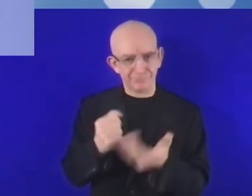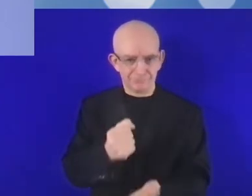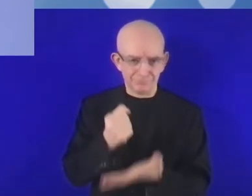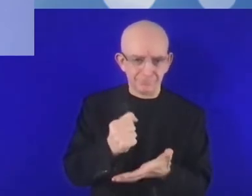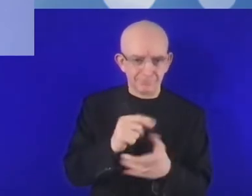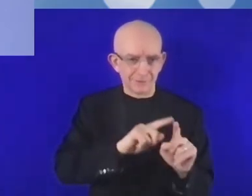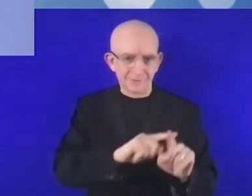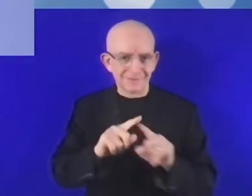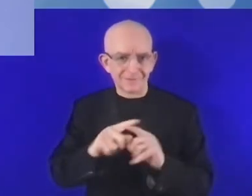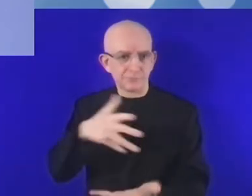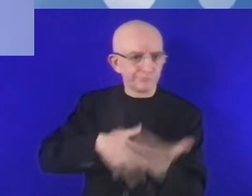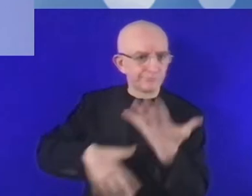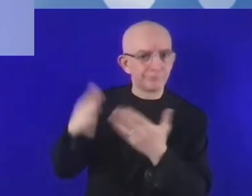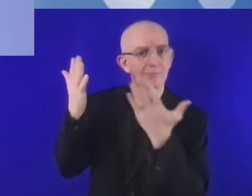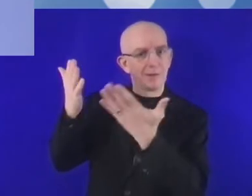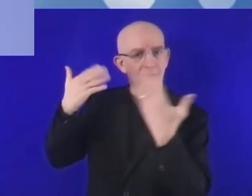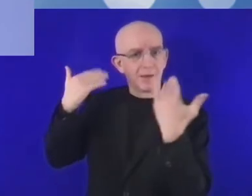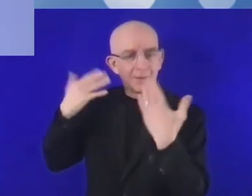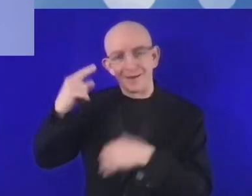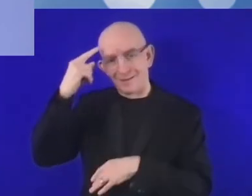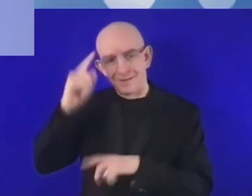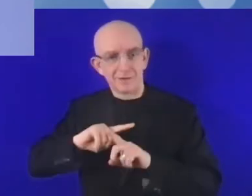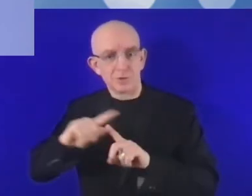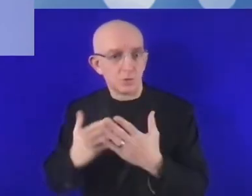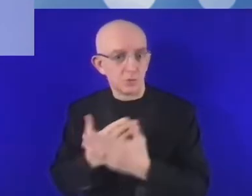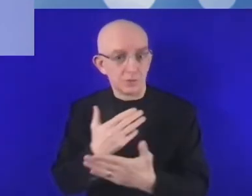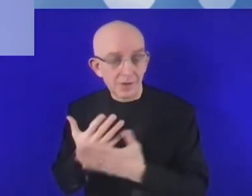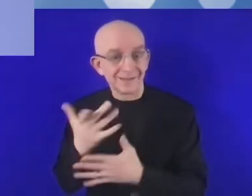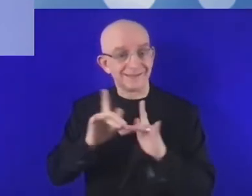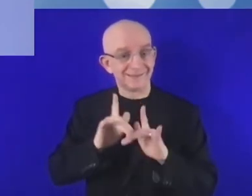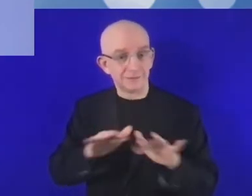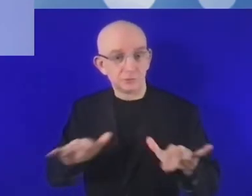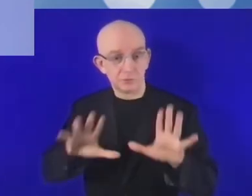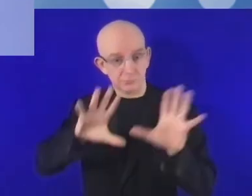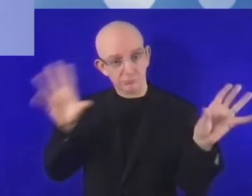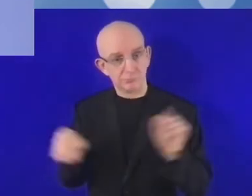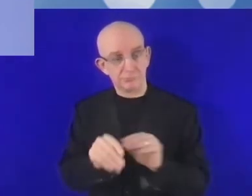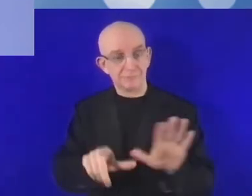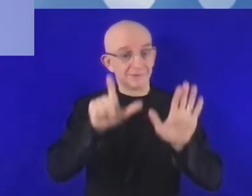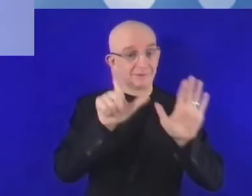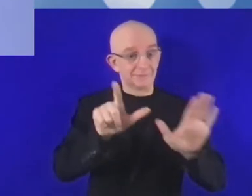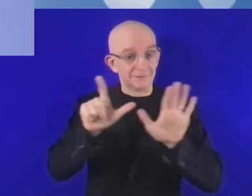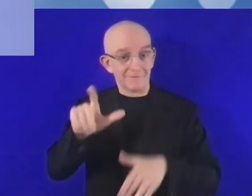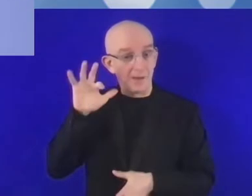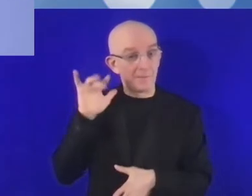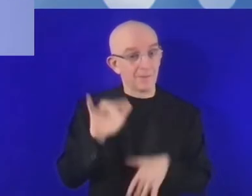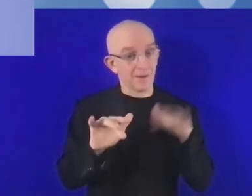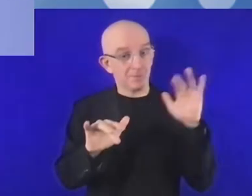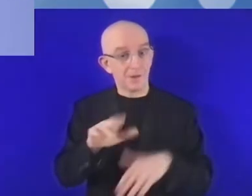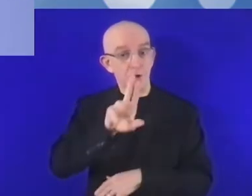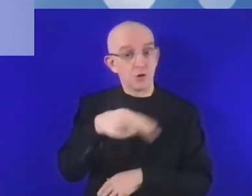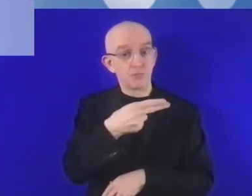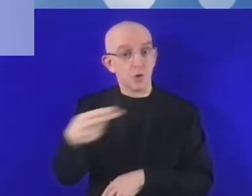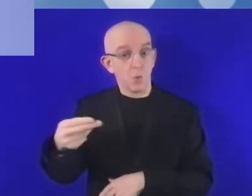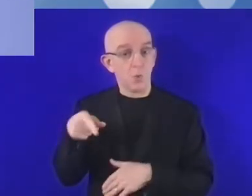łagodzenia zmian klimatu, jak również w obszarze cyfryzacji. Mówimy tutaj o inwestycji na poziomie 77 miliardów